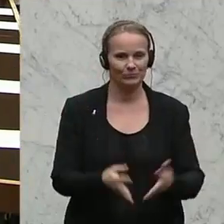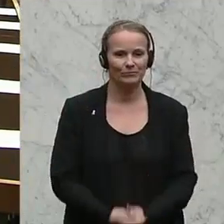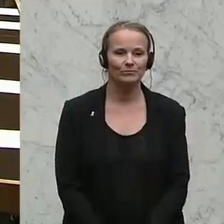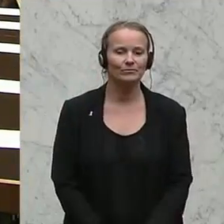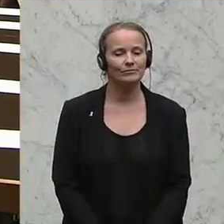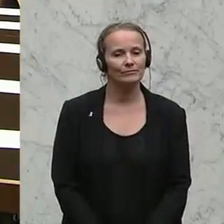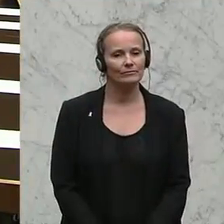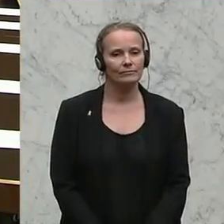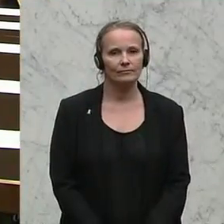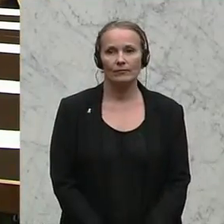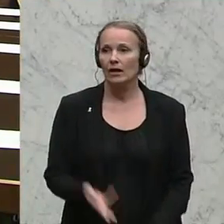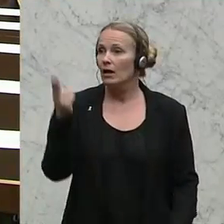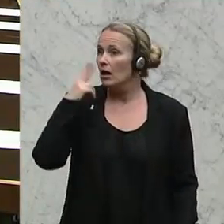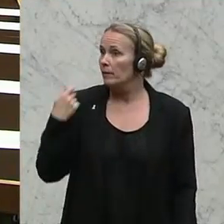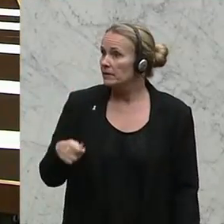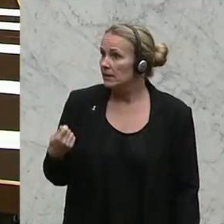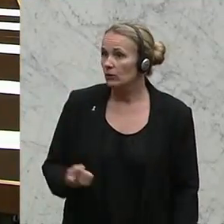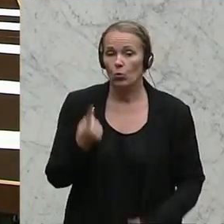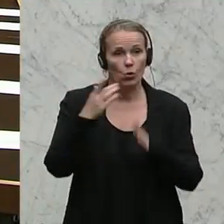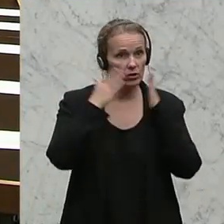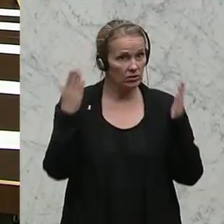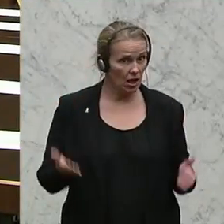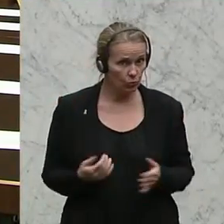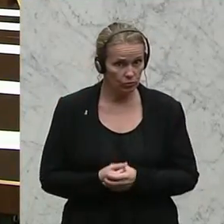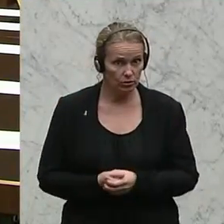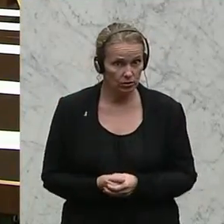breitere Zustimmung für die Präventionsnovelle gewünscht.